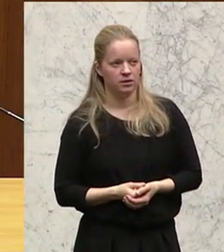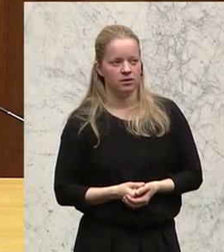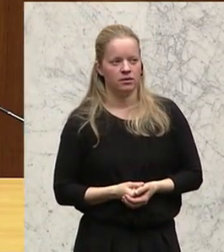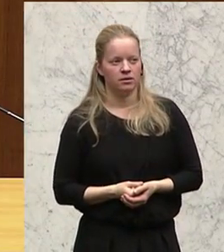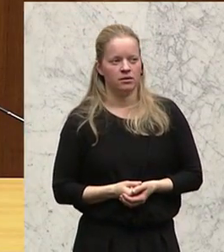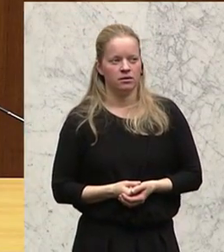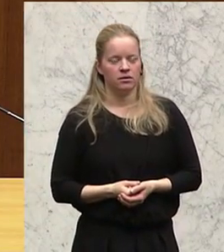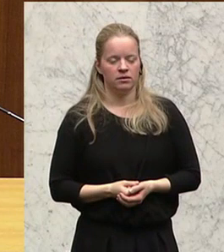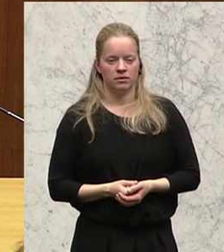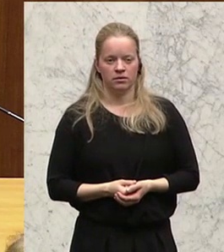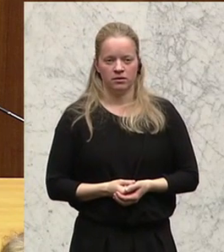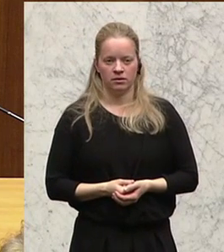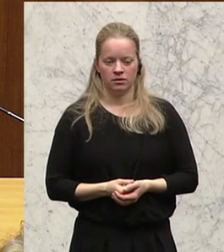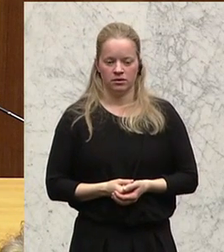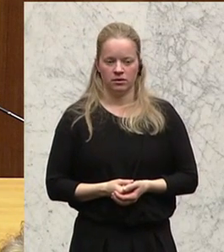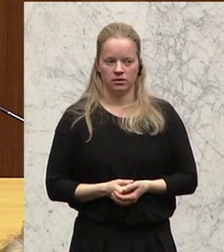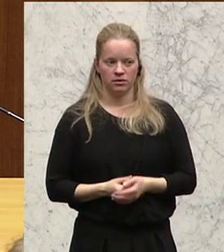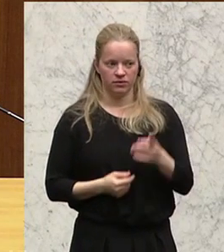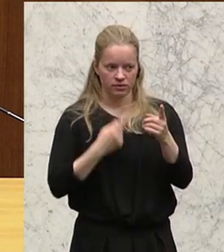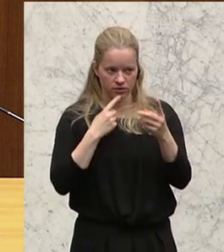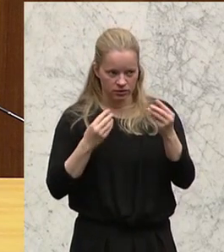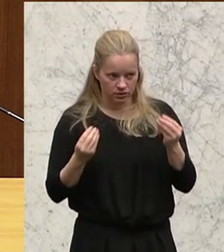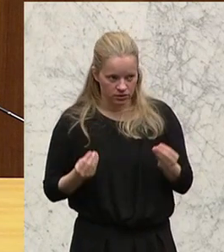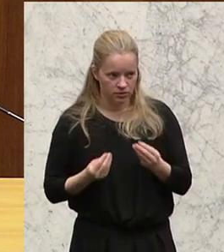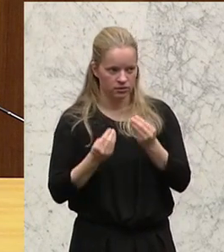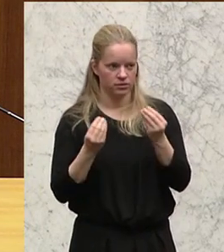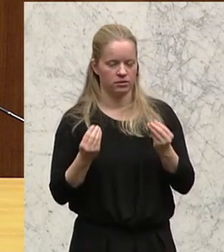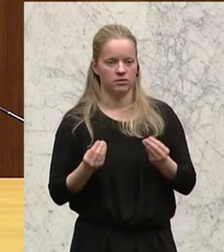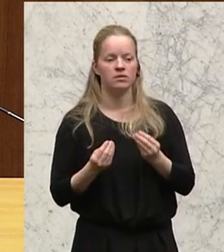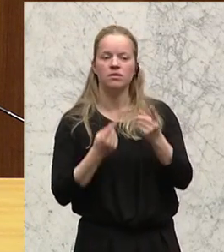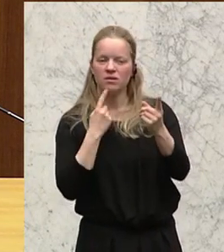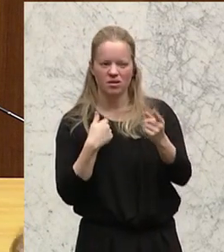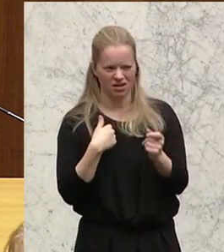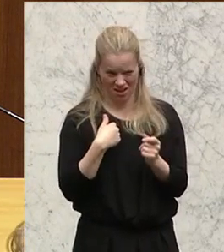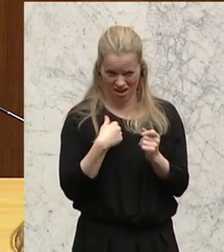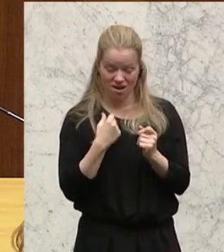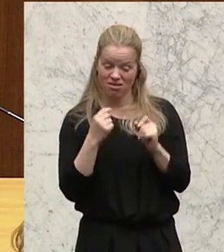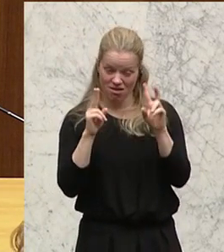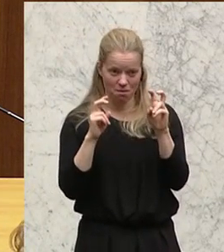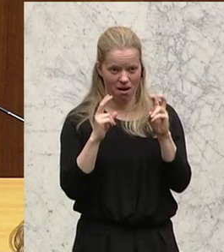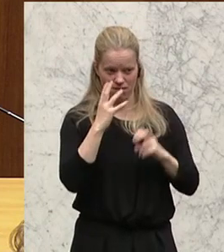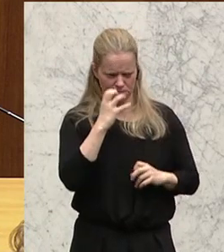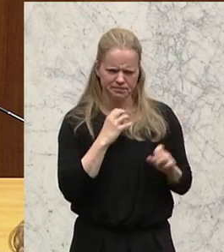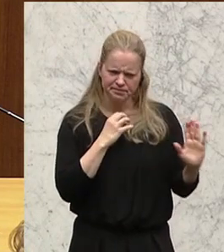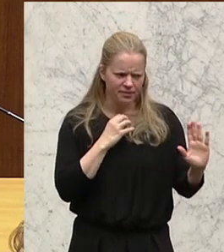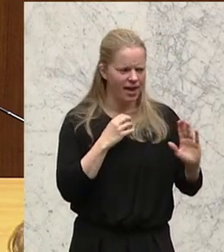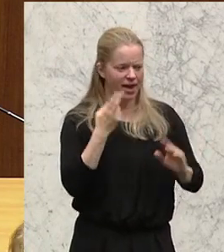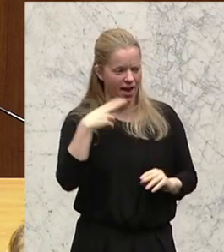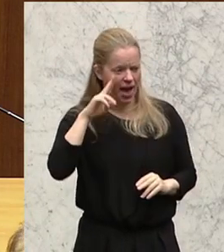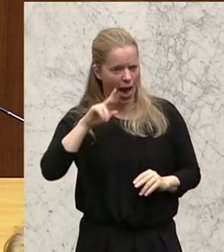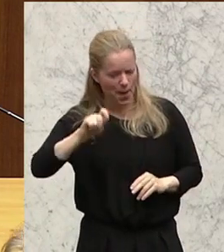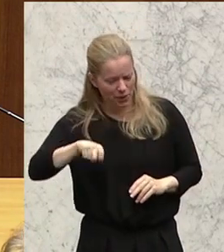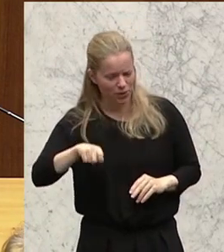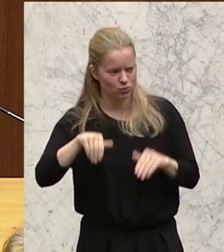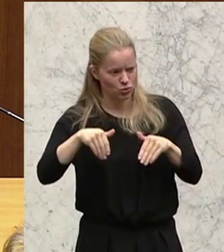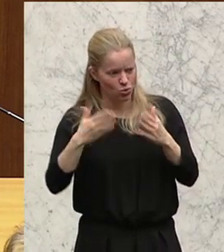Grünen die Wohnrechtsverhandlungen als Inszenierung sehen, dann verkennen Sie die Ernsthaftigkeit des Themas. Herr Abgeordneter, ich mag Sie